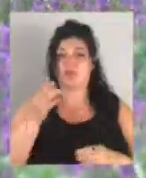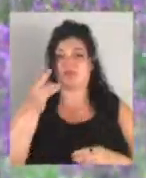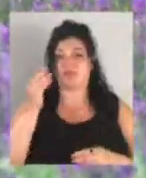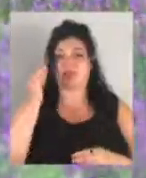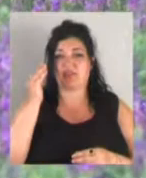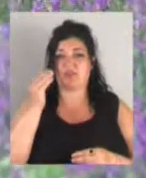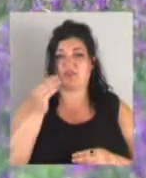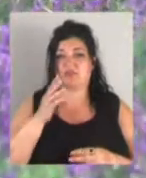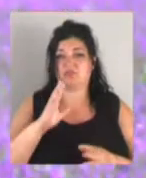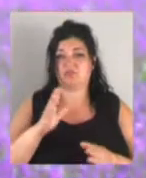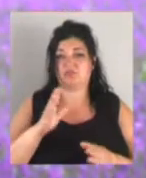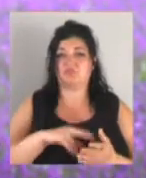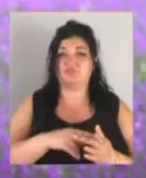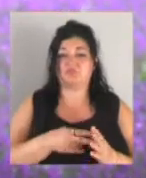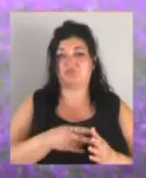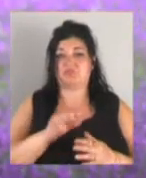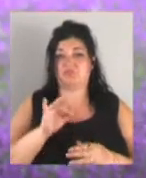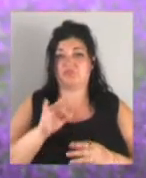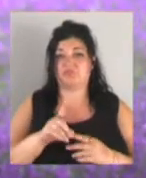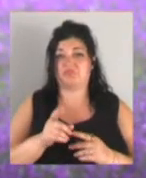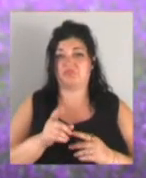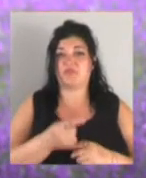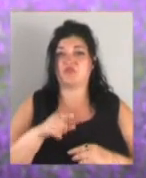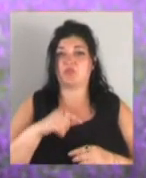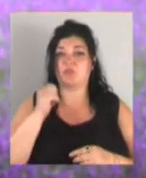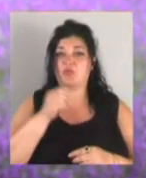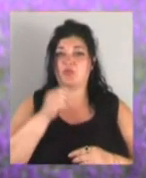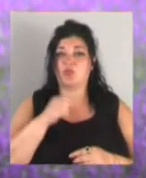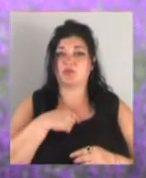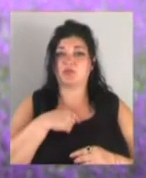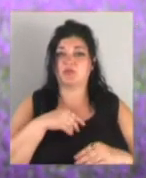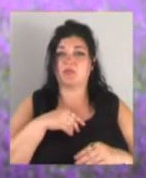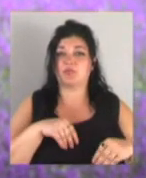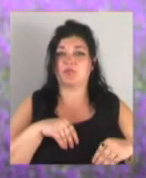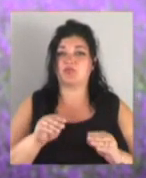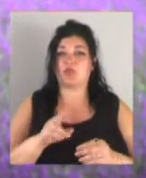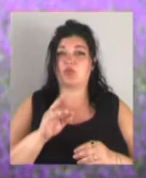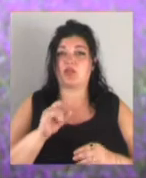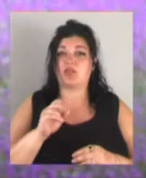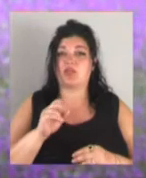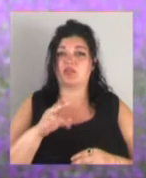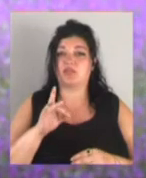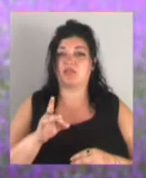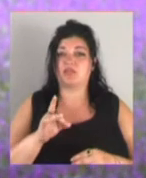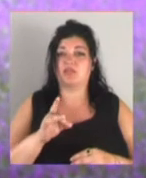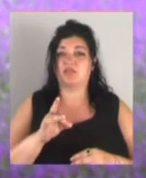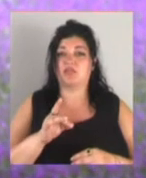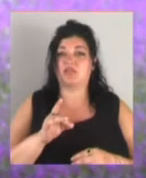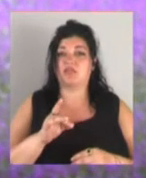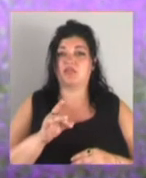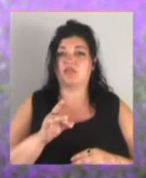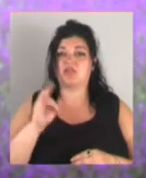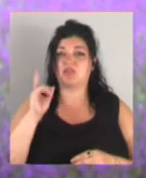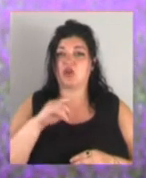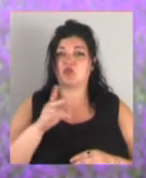дельфініумом нові ділянки. В цьому році ми посіяли коріандр, і знаючи про те, що